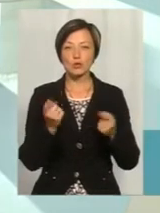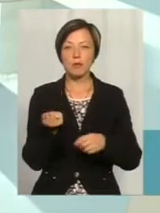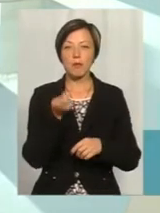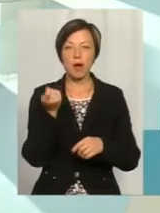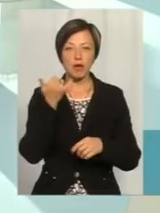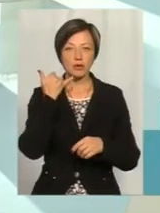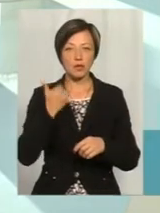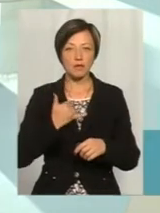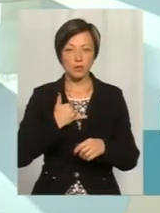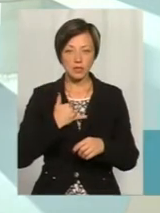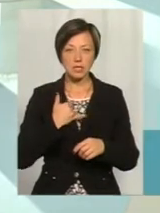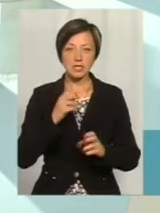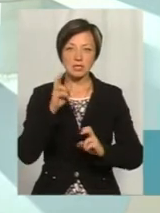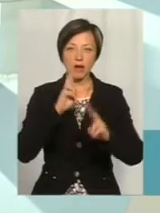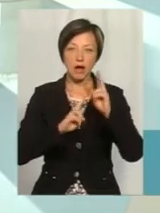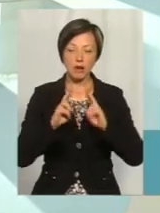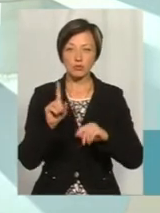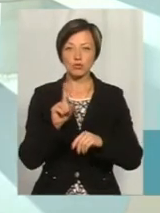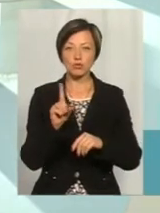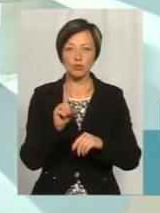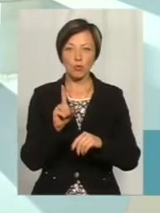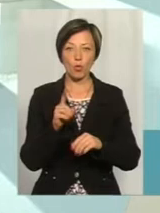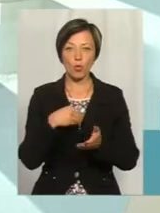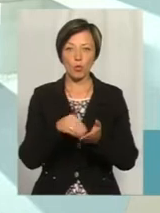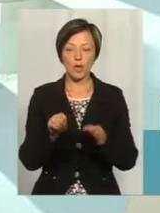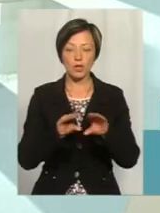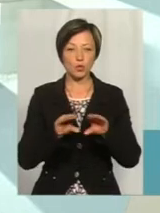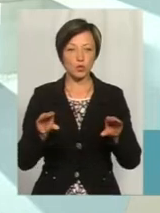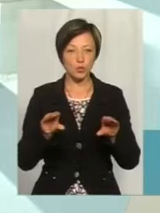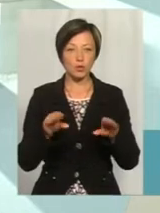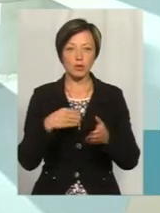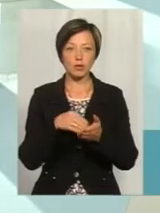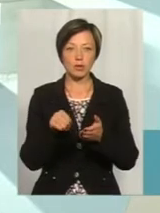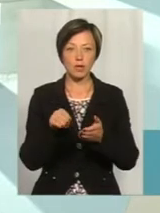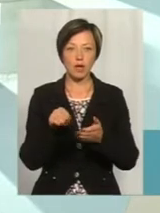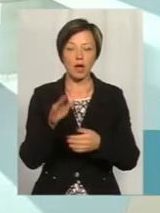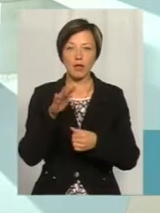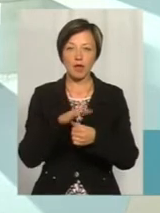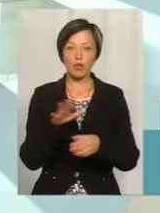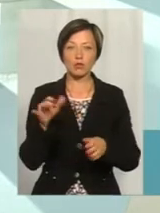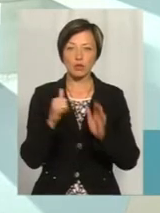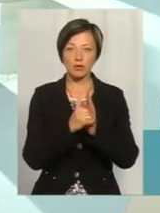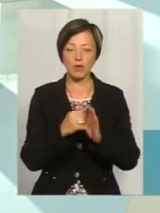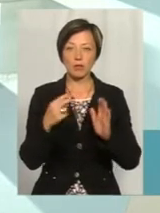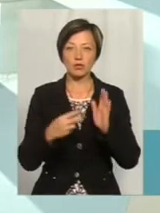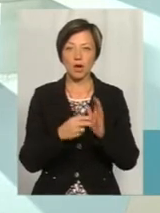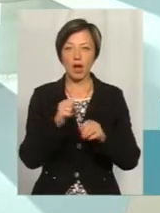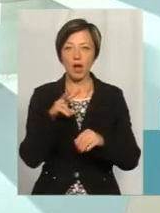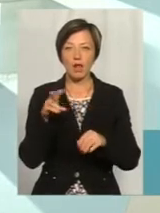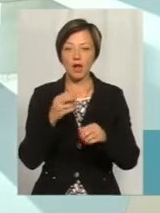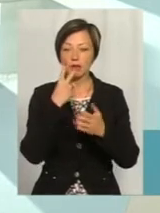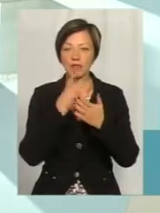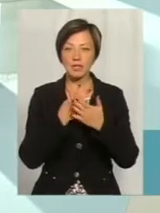телефонних дзвінків зі скаргами на те, що купили тюнер, купили антенну, все встановили, підключили, але змоги